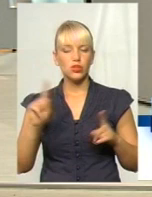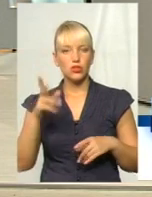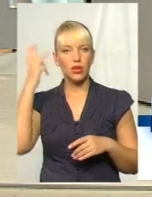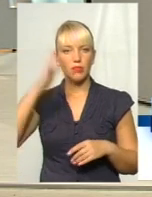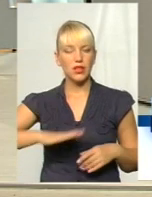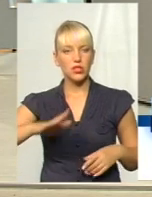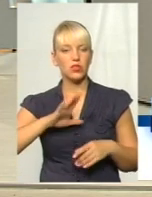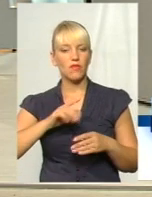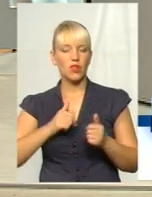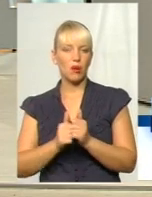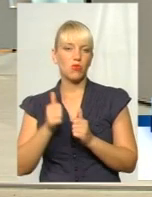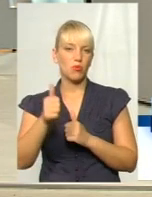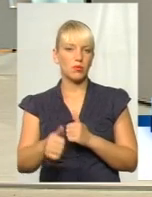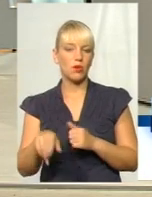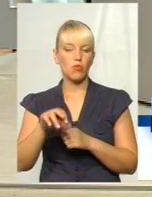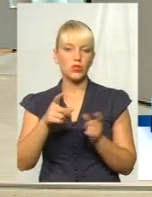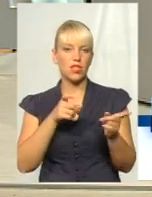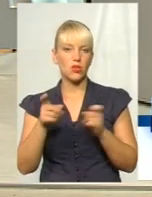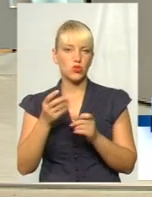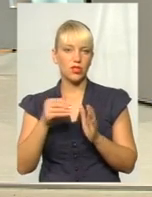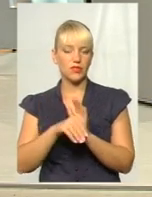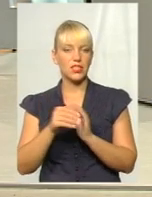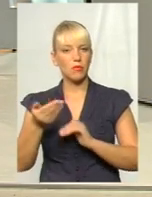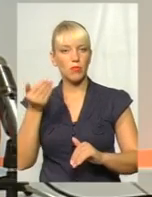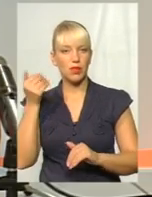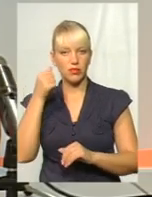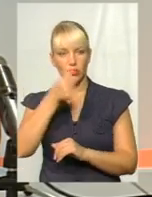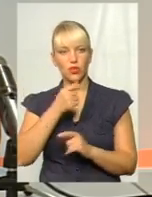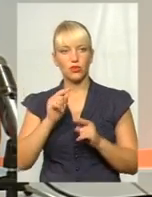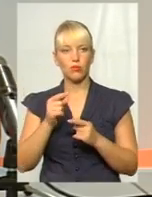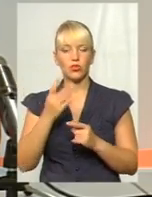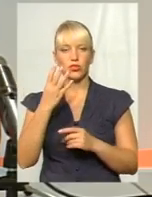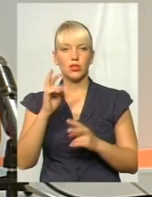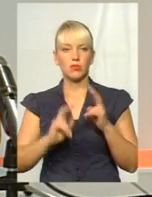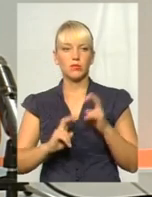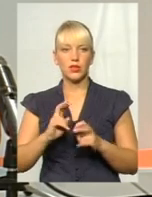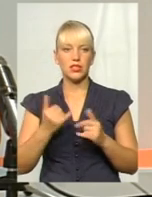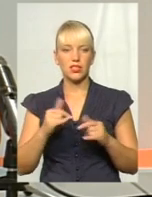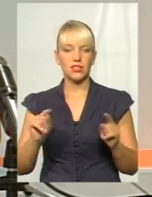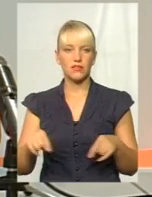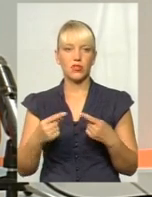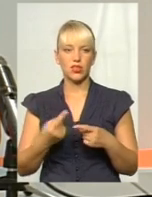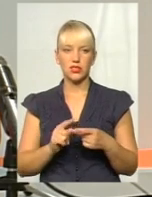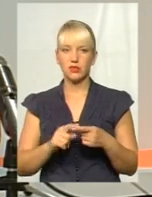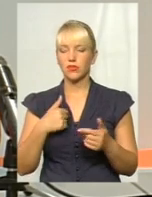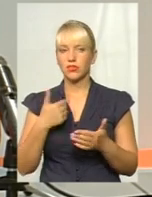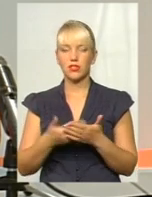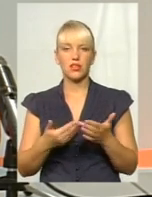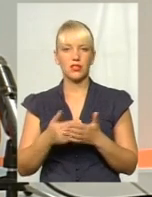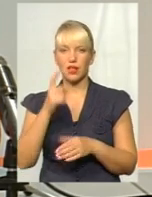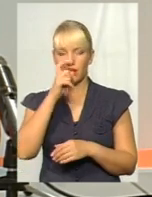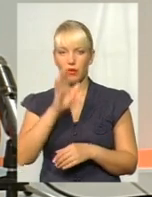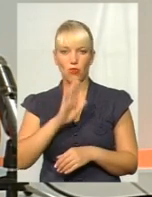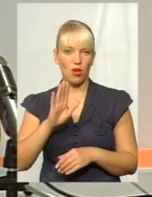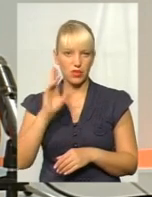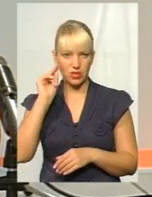була попереду по залученню інвестицій попередні роки. Тому саме чотири підприємства зараз і створилися, мене, здається, це досить непоганий